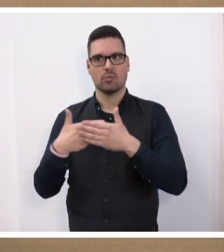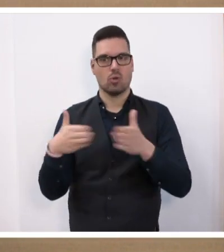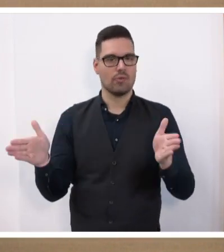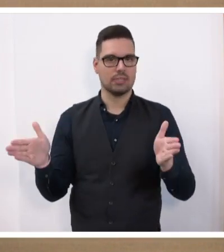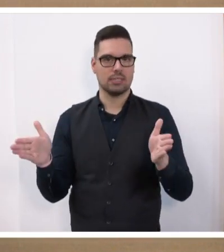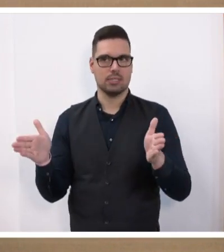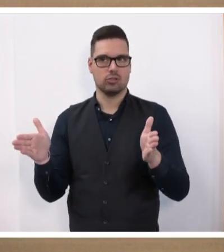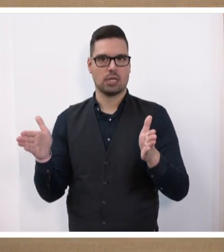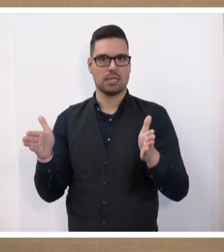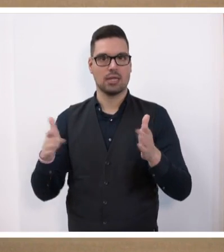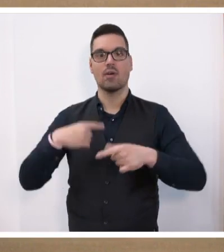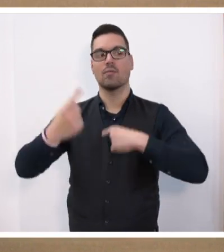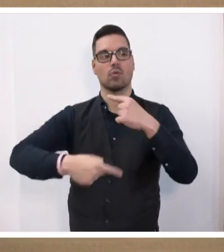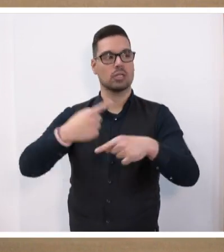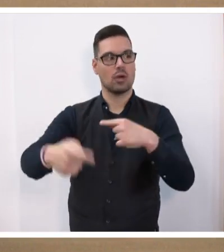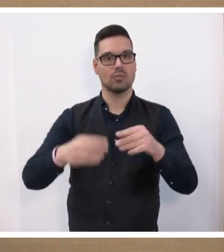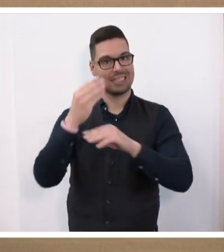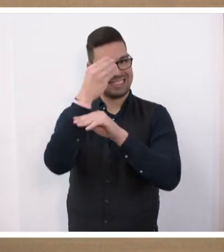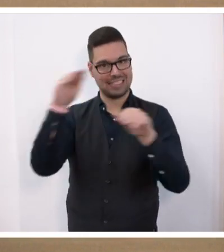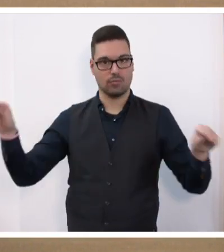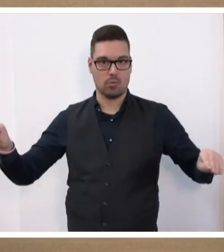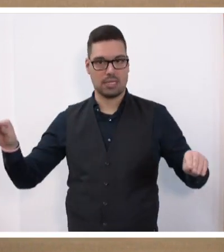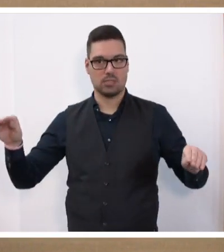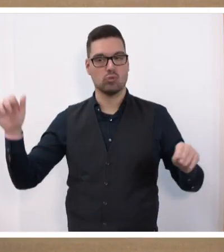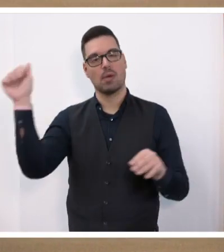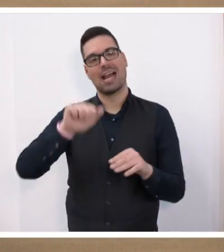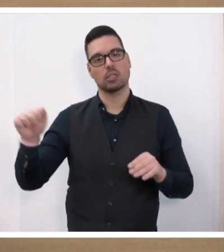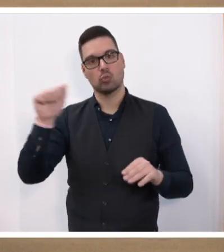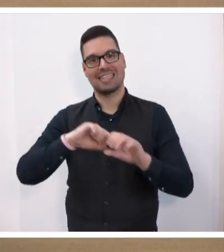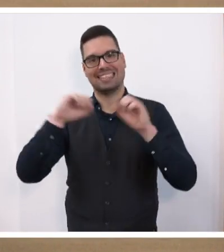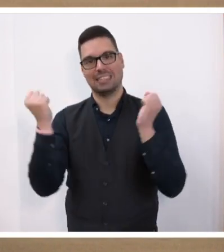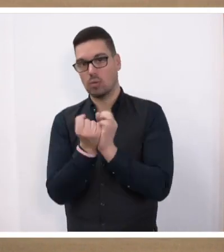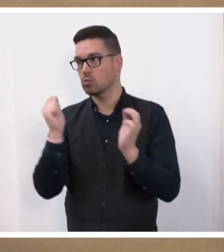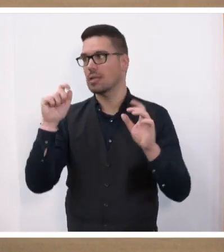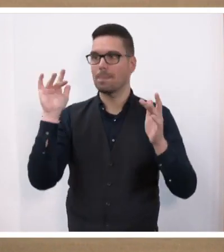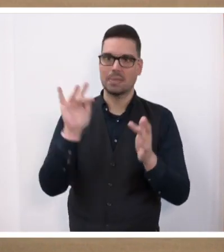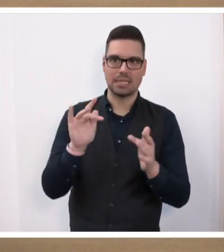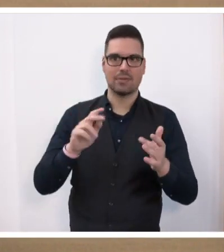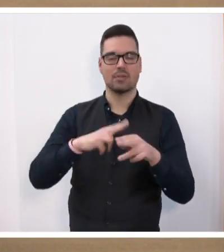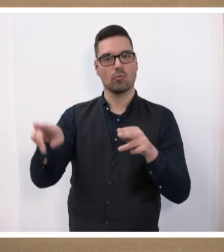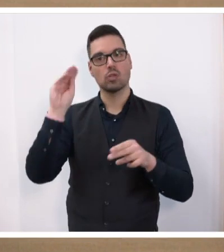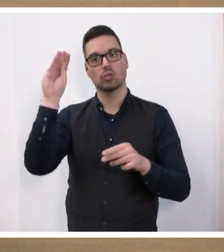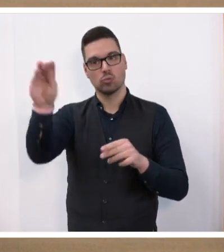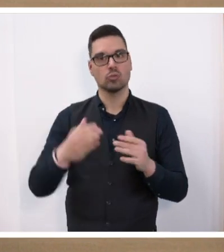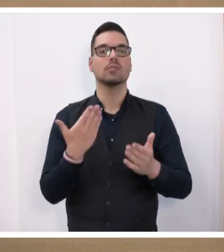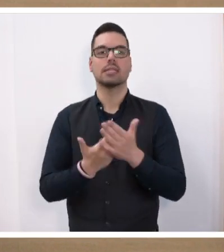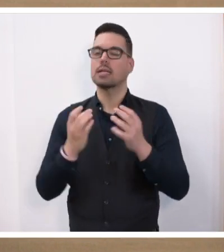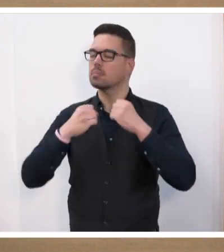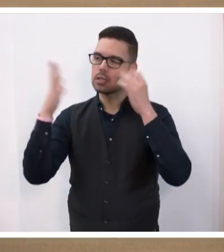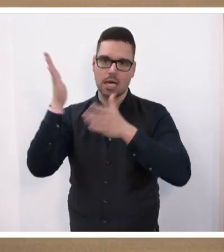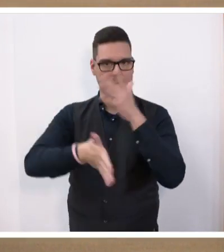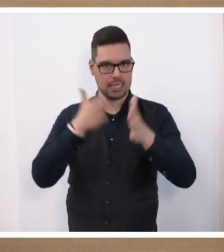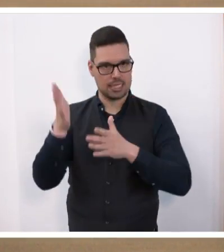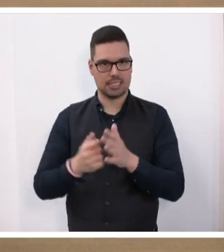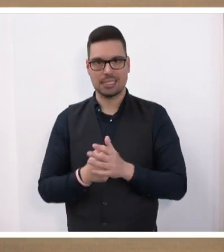Wir brauchen jetzt eine fortlaufende Information über die aktuelle Lage betreffend Fort und die Zukunft. Und deswegen sage ich ganz klar, wir lassen